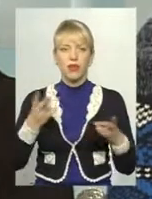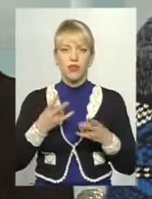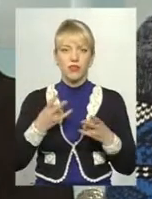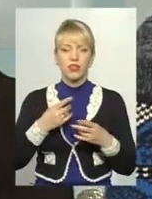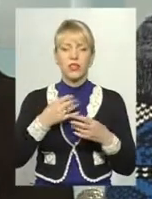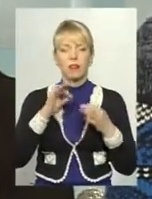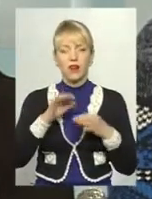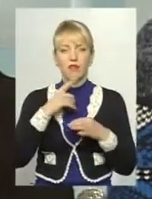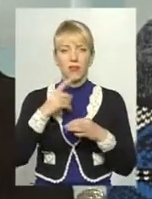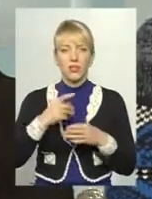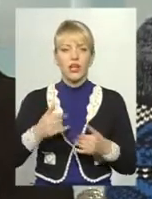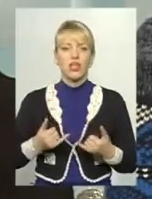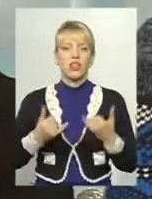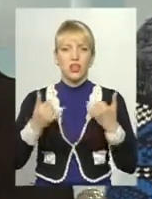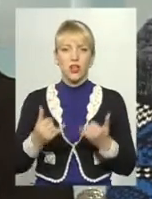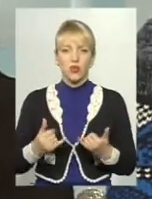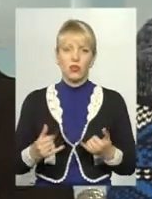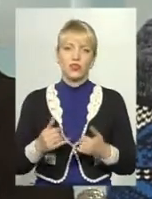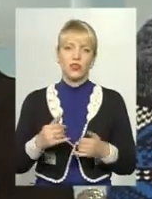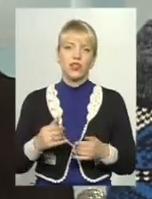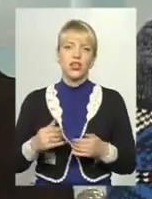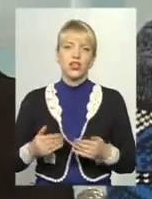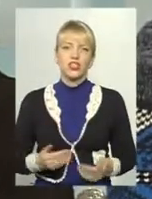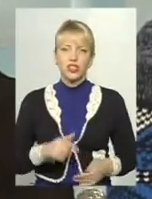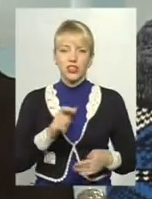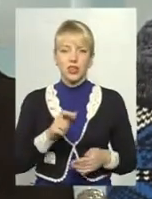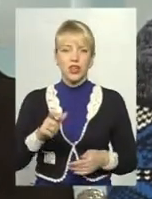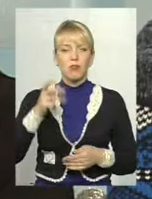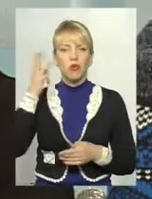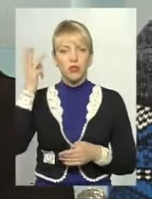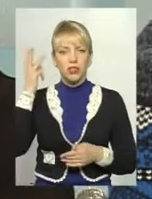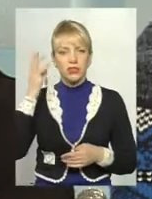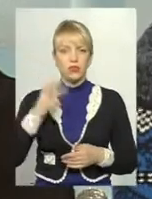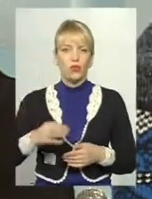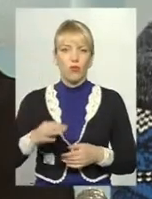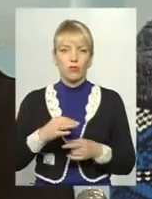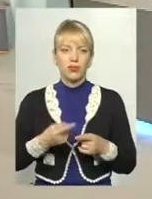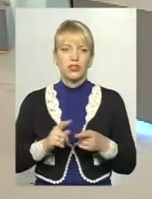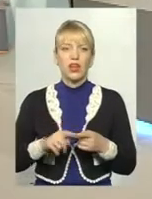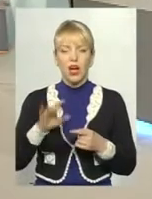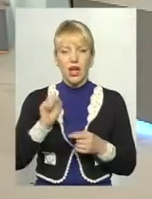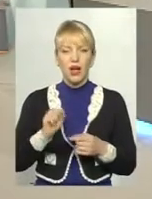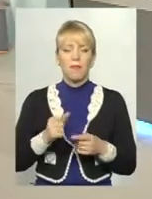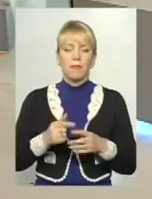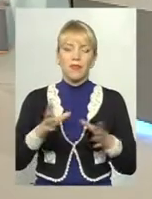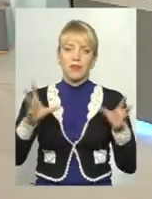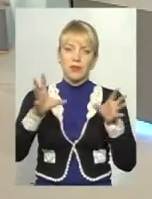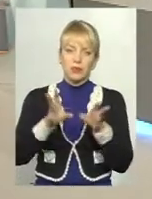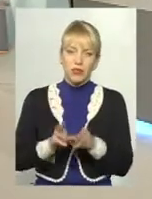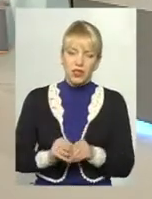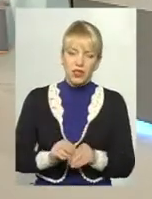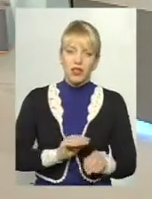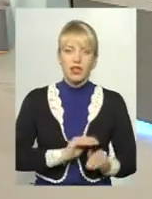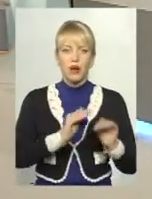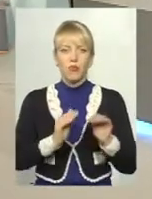області, якщо говорити про жителів області, і якраз це поєднання, Поділля і Волині, воно ще більше збагачує нас, а не робить щось